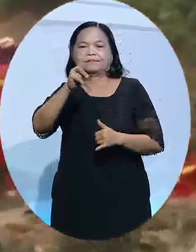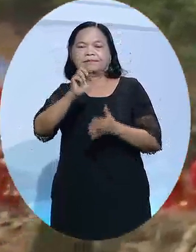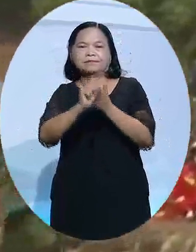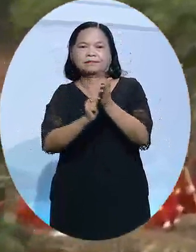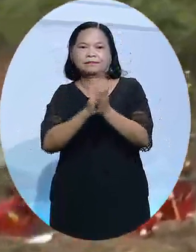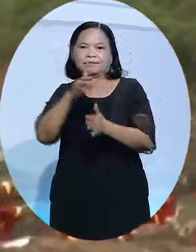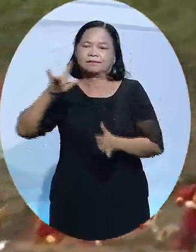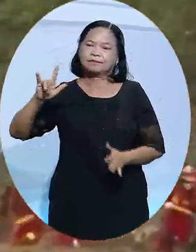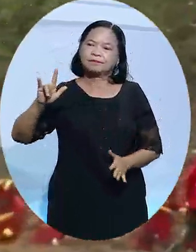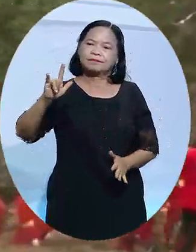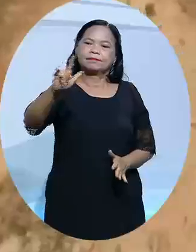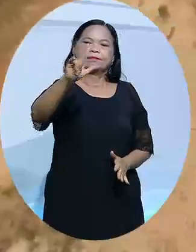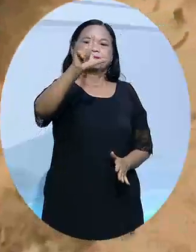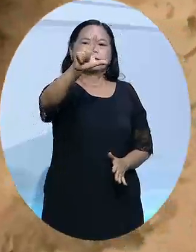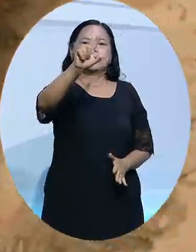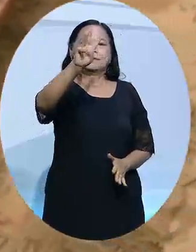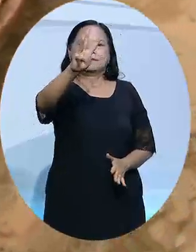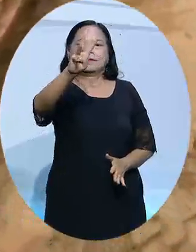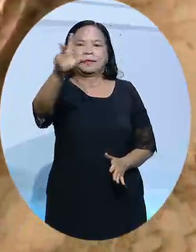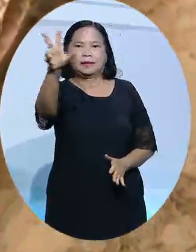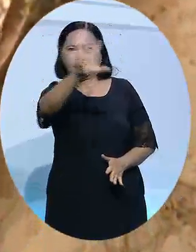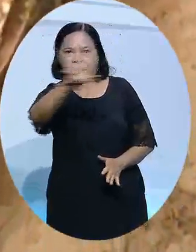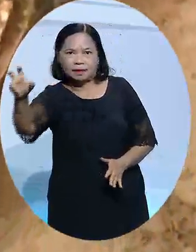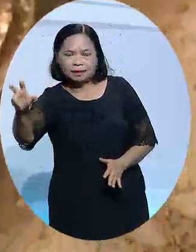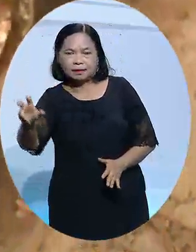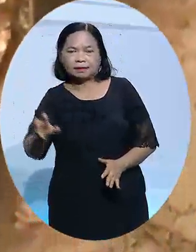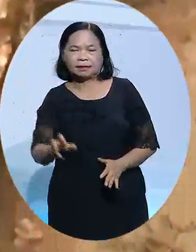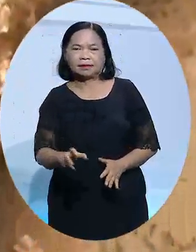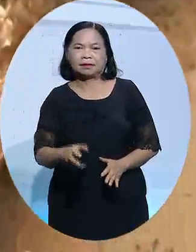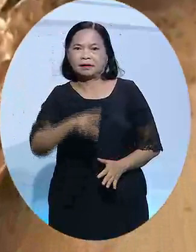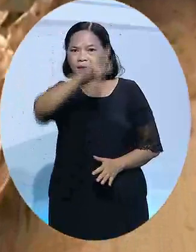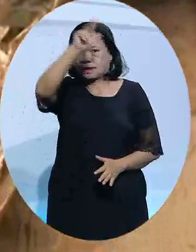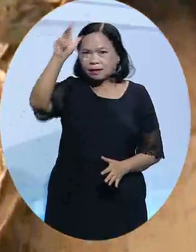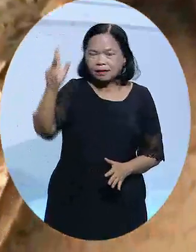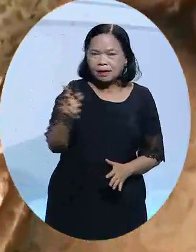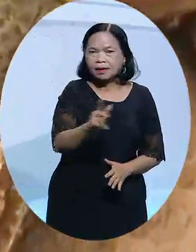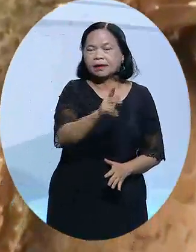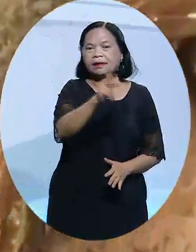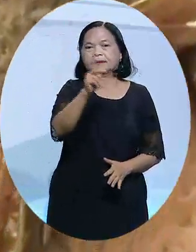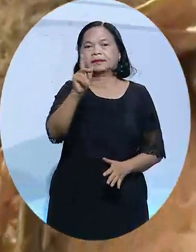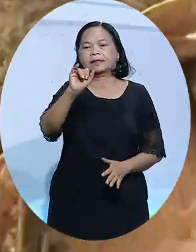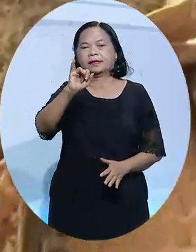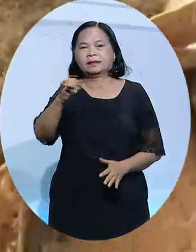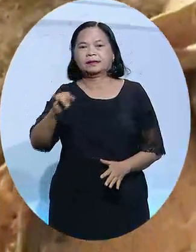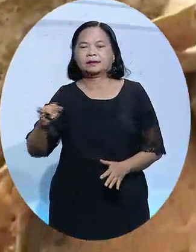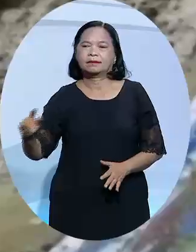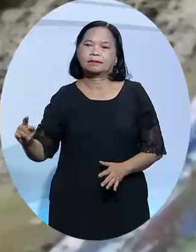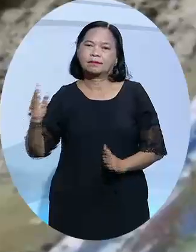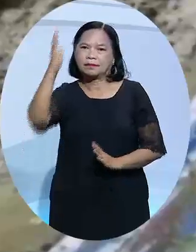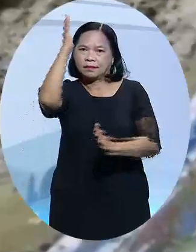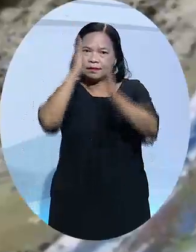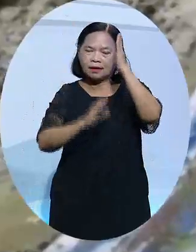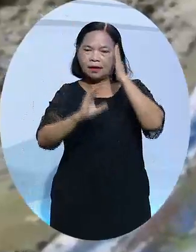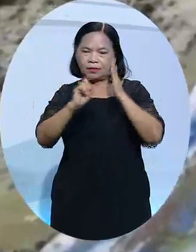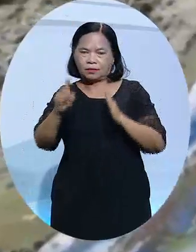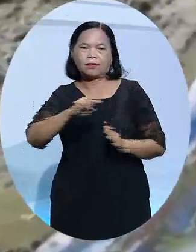3 khi máy bay Boeing 737-800 số hiệu 5735 của hãng hàng không China Eastern Airlines khởi hành từ thành phố Côn